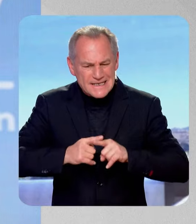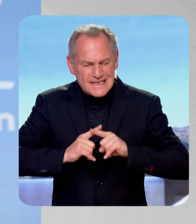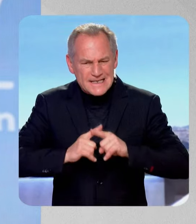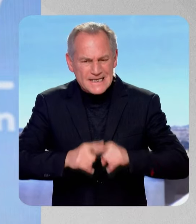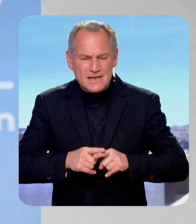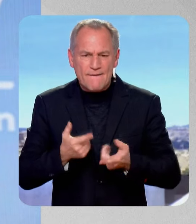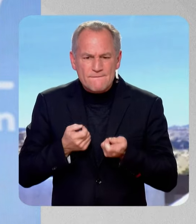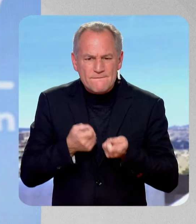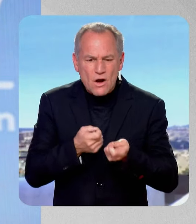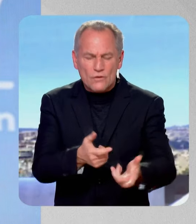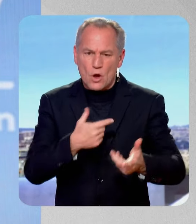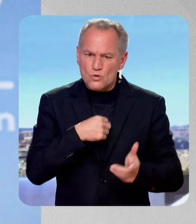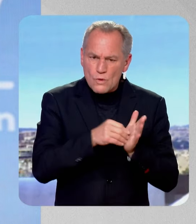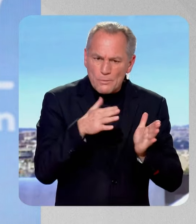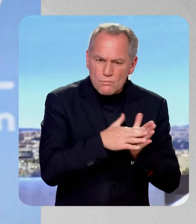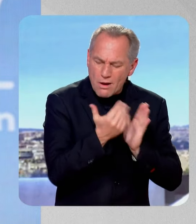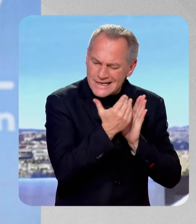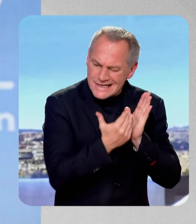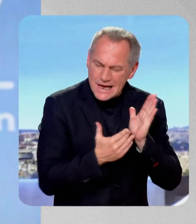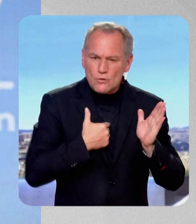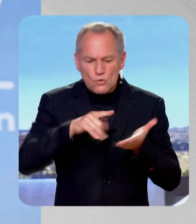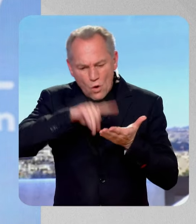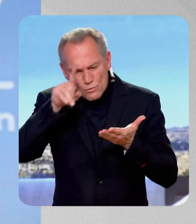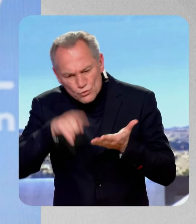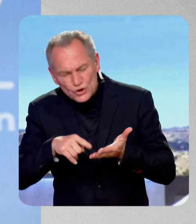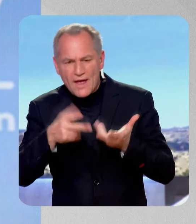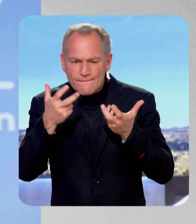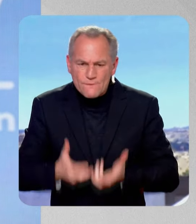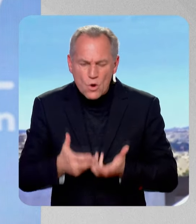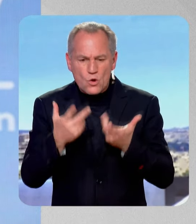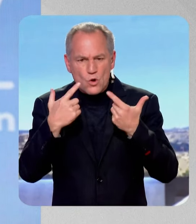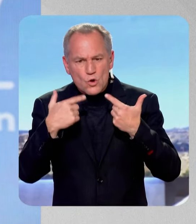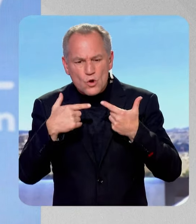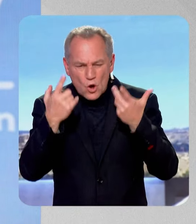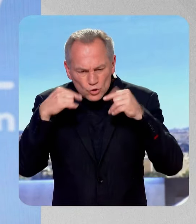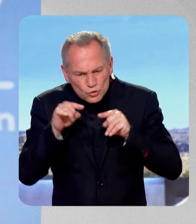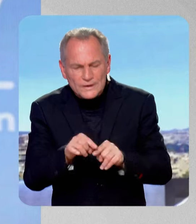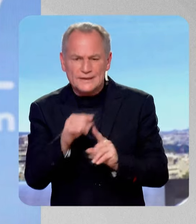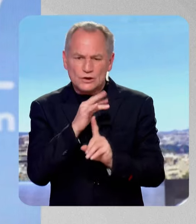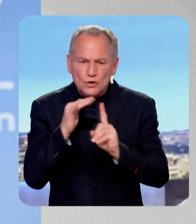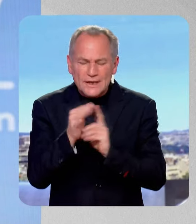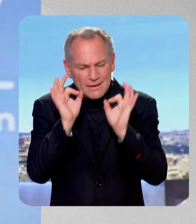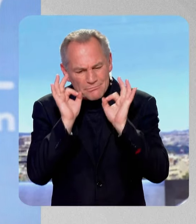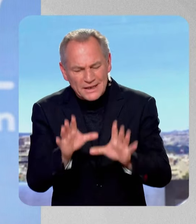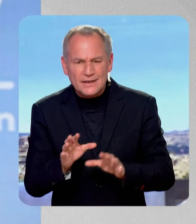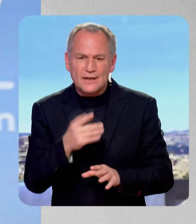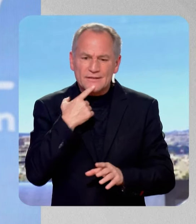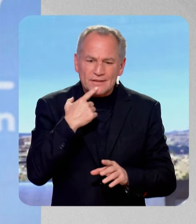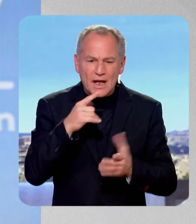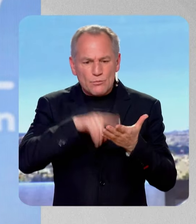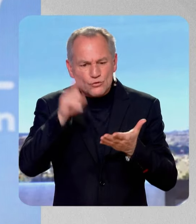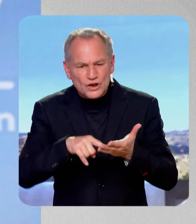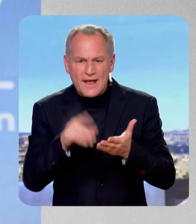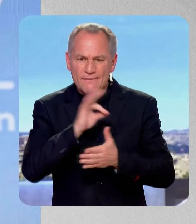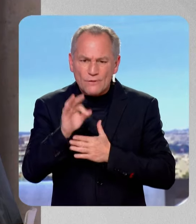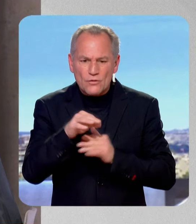des amendements. Nous avons transformé le budget en un budget de justice sociale qui faisait passer le déficit de la France sous les 3% en